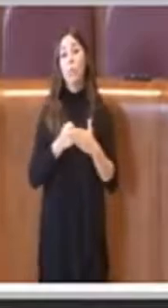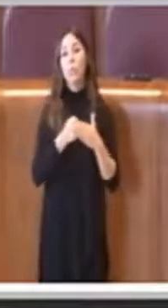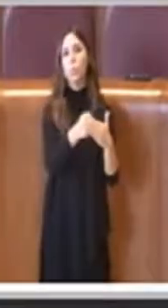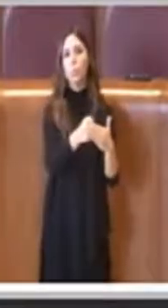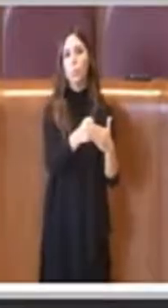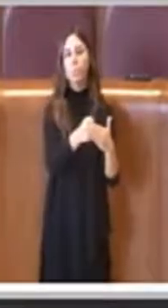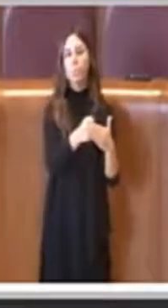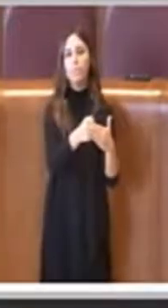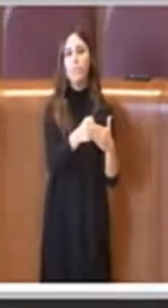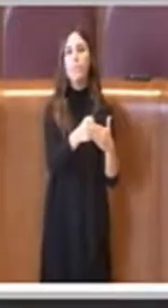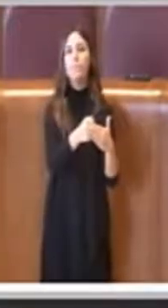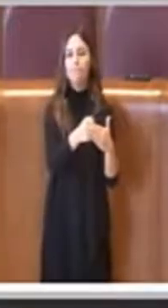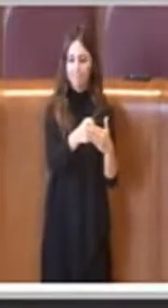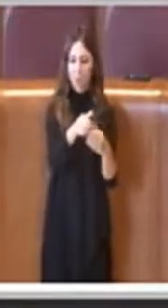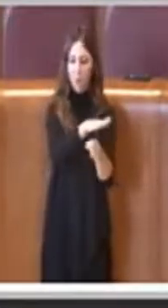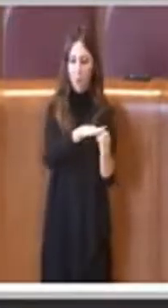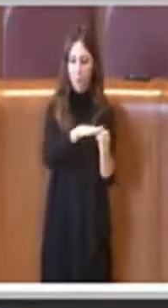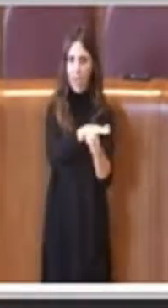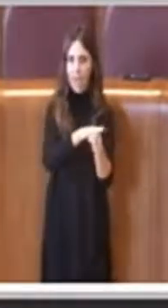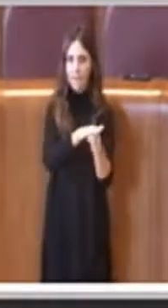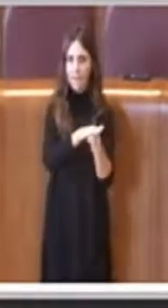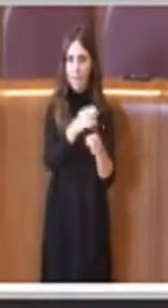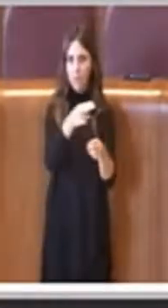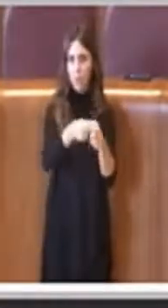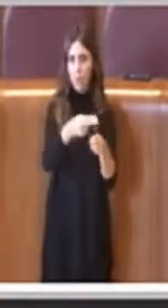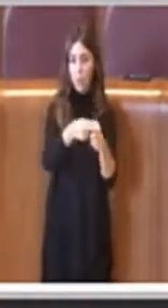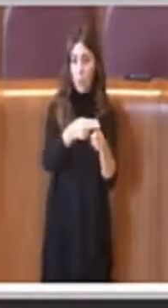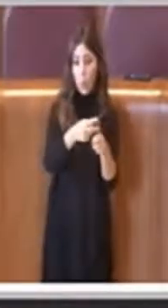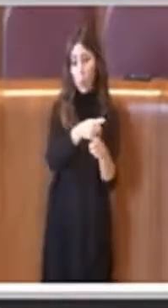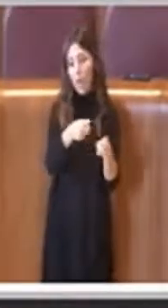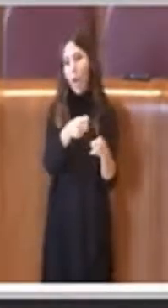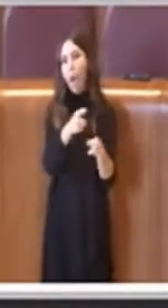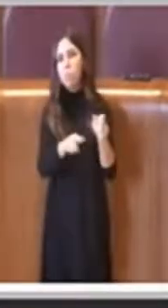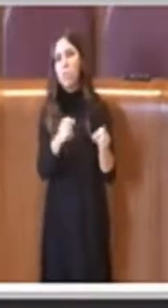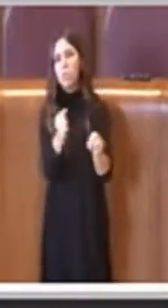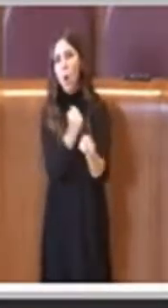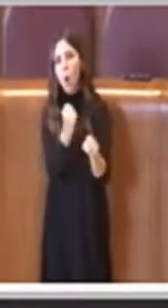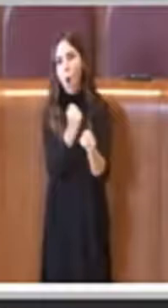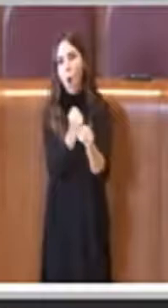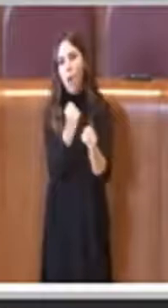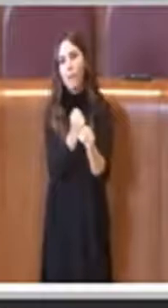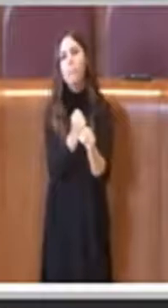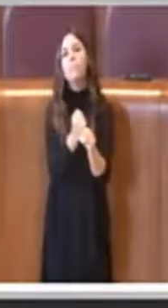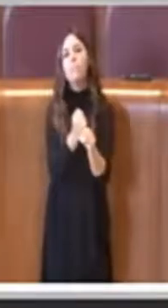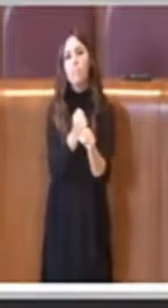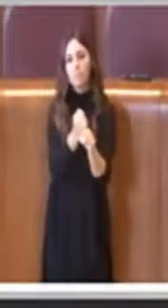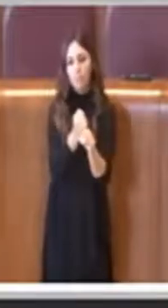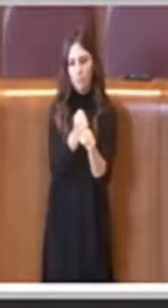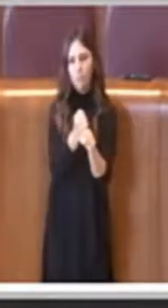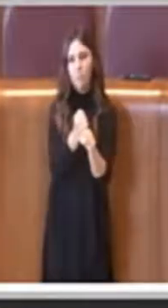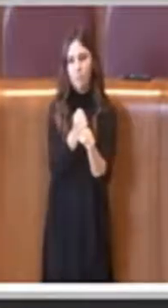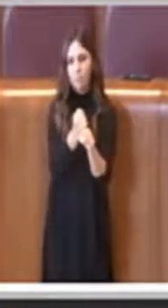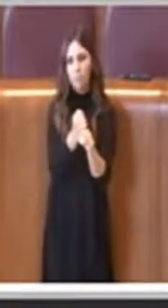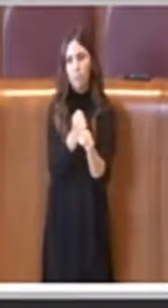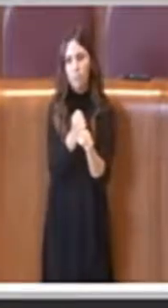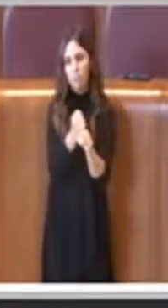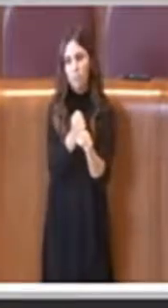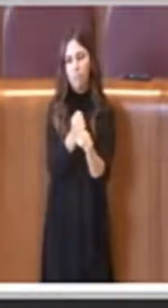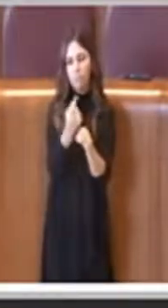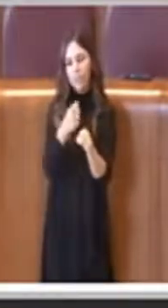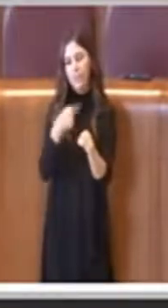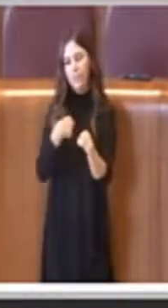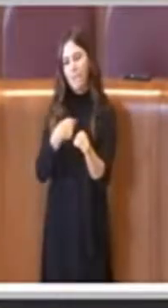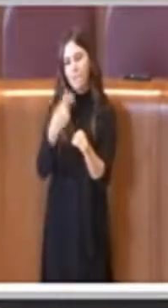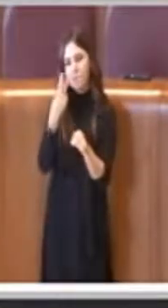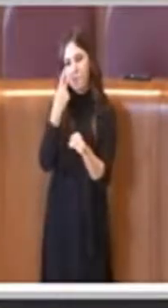queste famiglie romane, per questi lavoratori, per dare comunque una visione di un